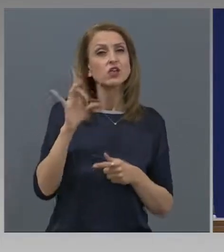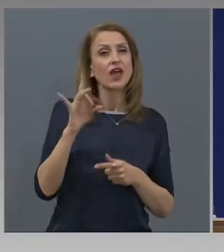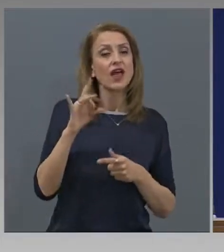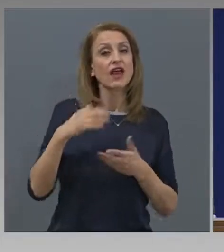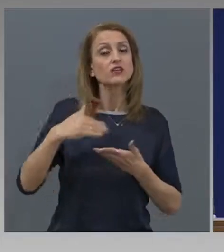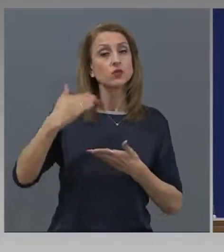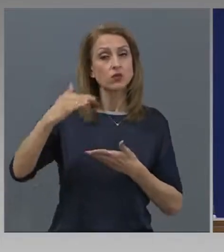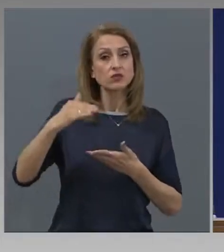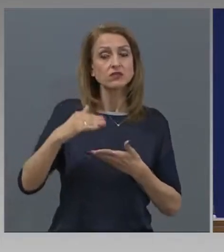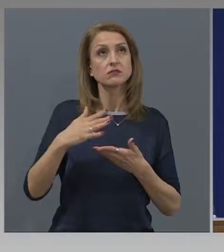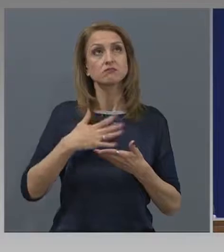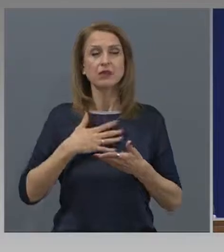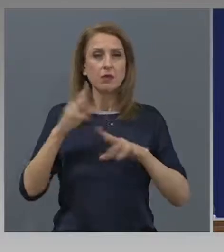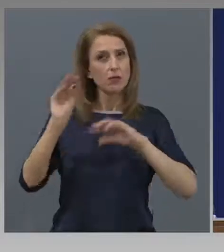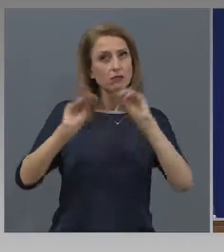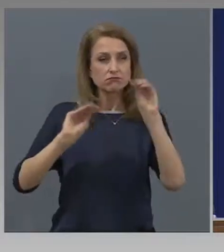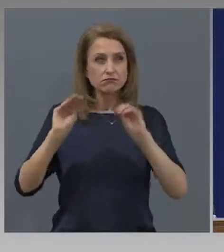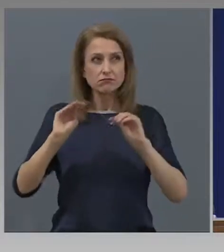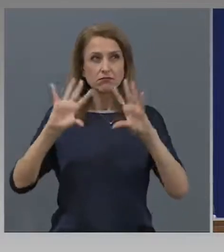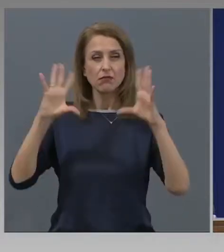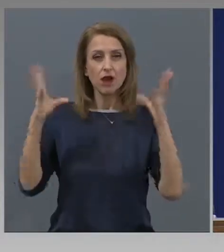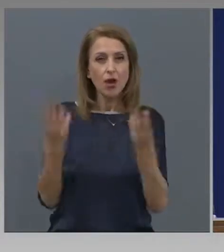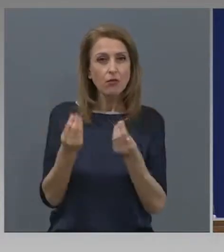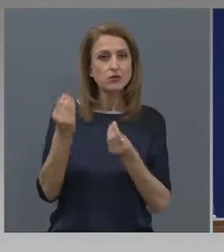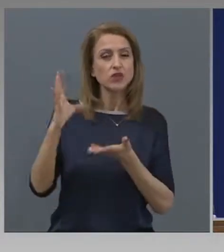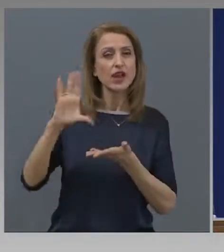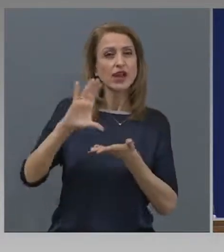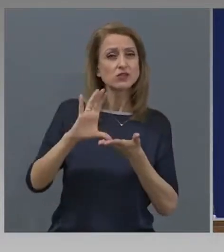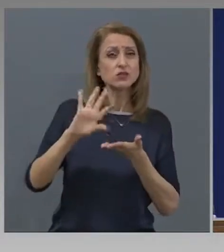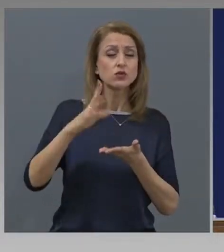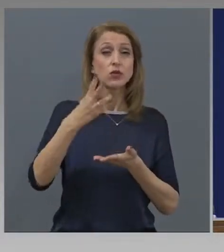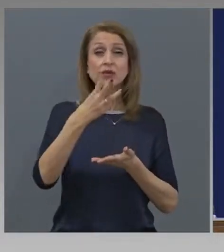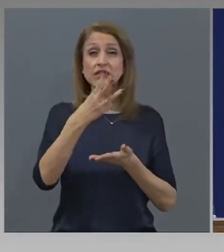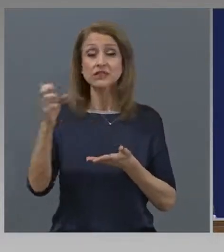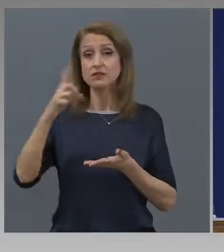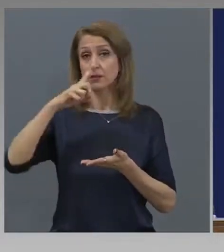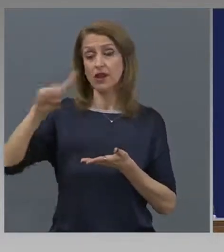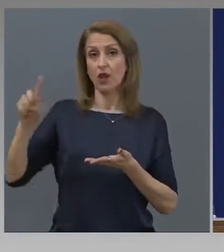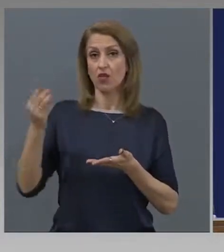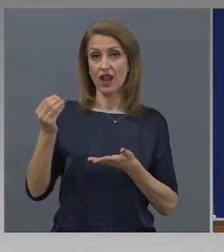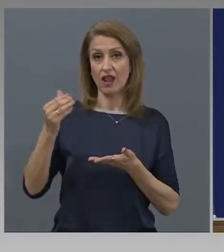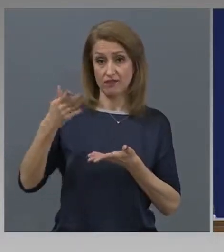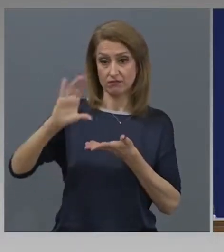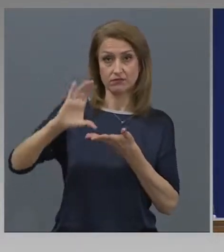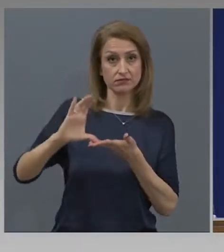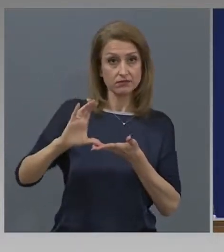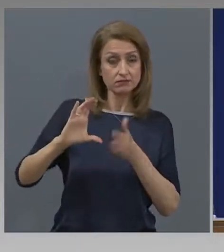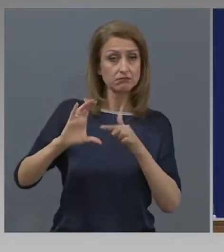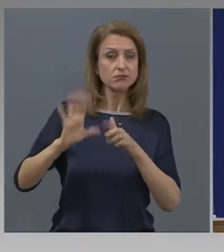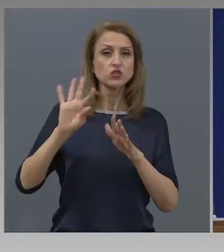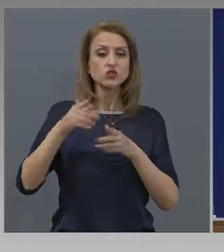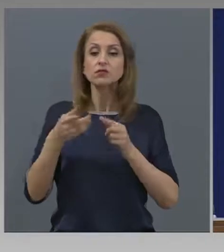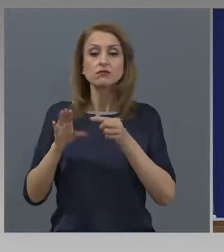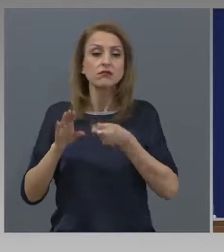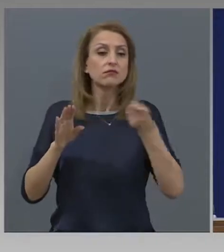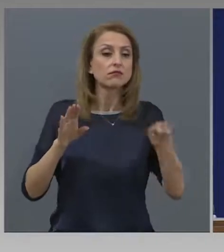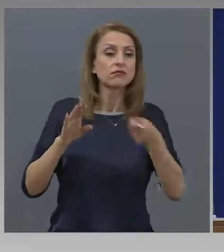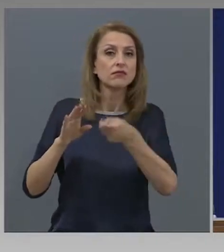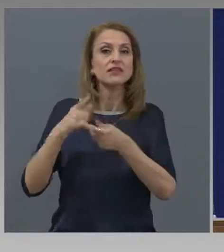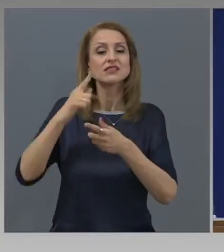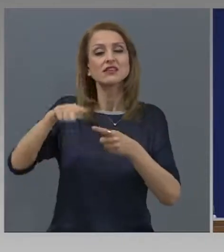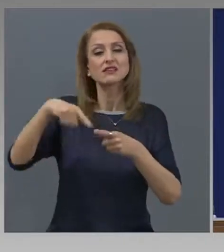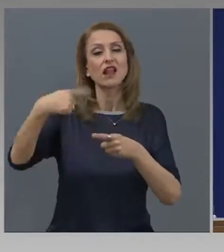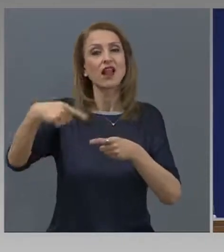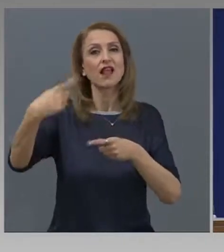разполагаме с общ ресурс около 300 милиона лева, който ресурс ще бъде насочен към последващи